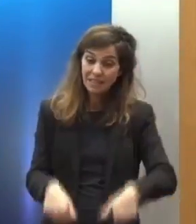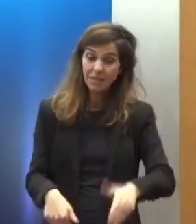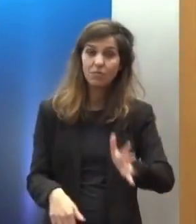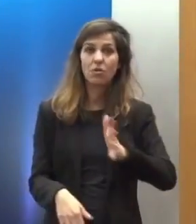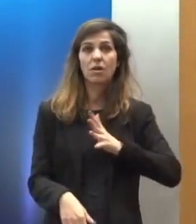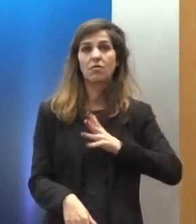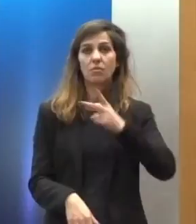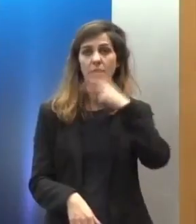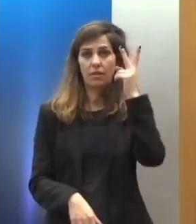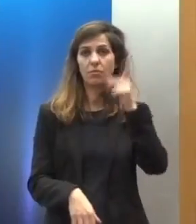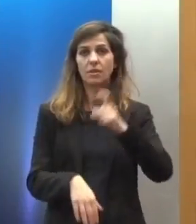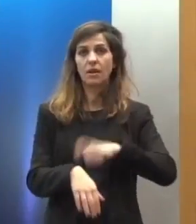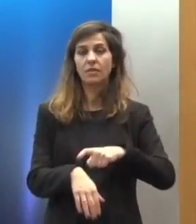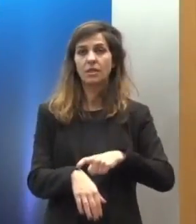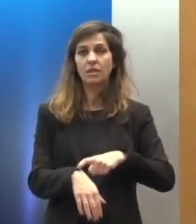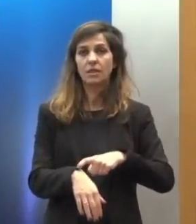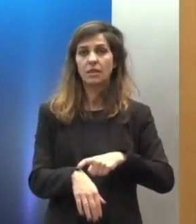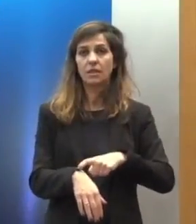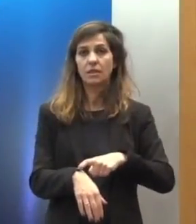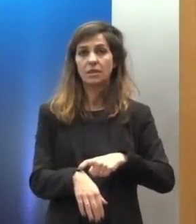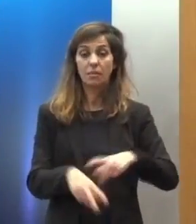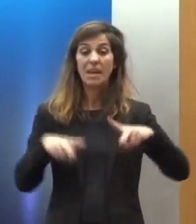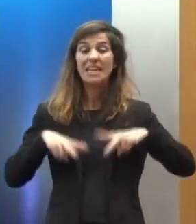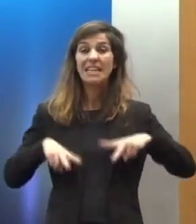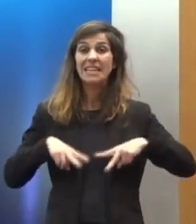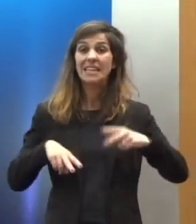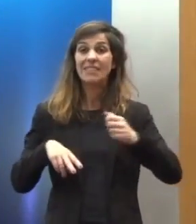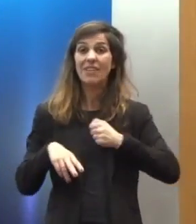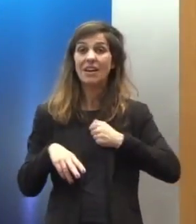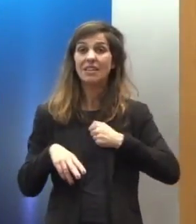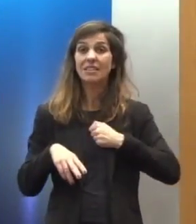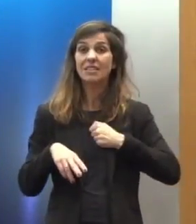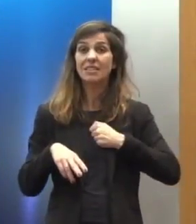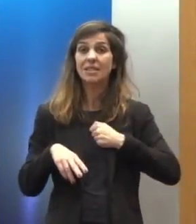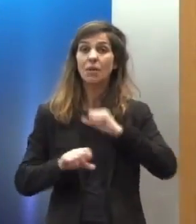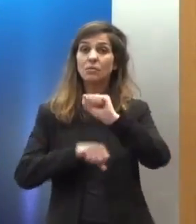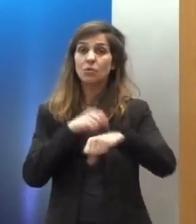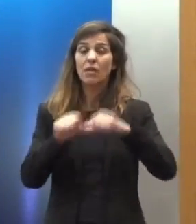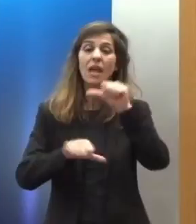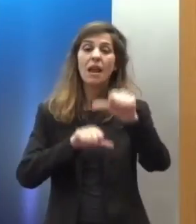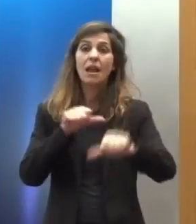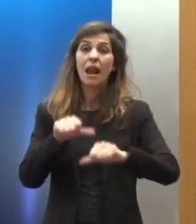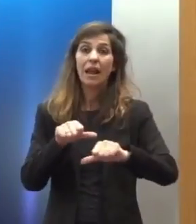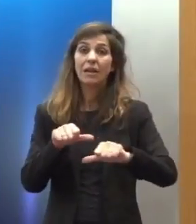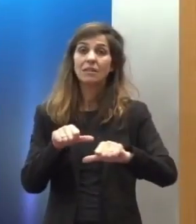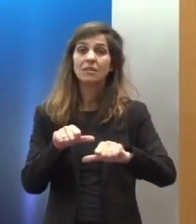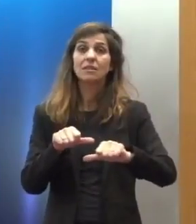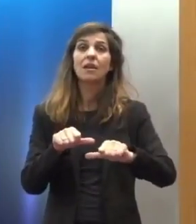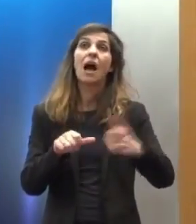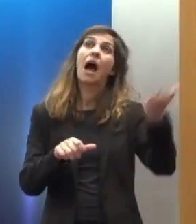δικαιωμάτων μια άλλη κατάσταση από την κυβέρνησή μας διαφορετική από όσα είχαμε βιώσει τα προηγούμενα χρόνια.